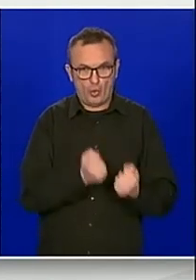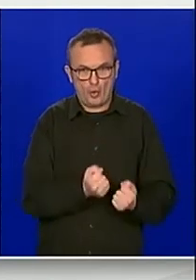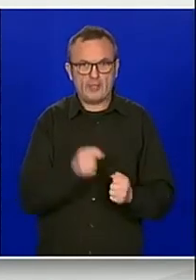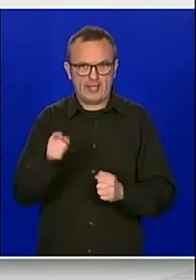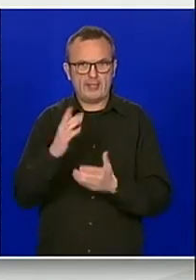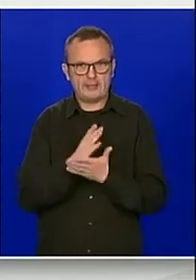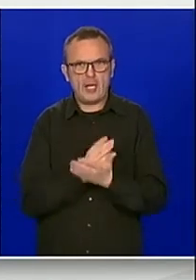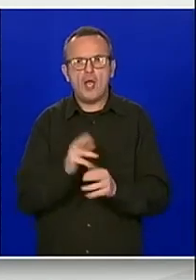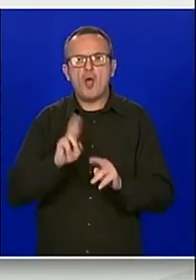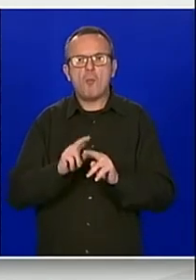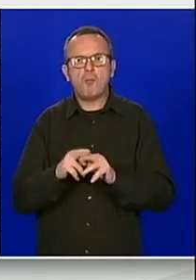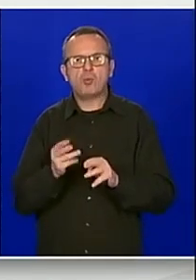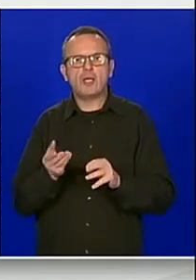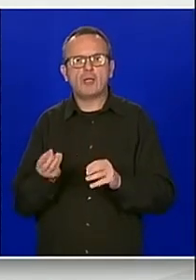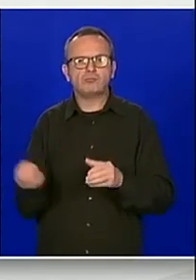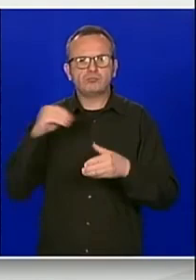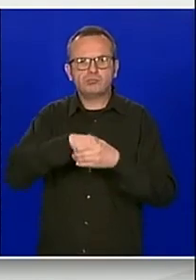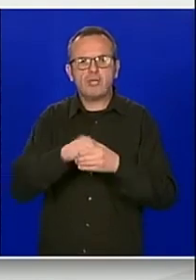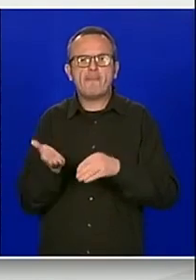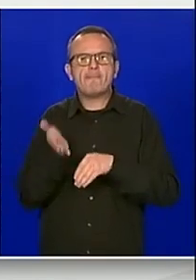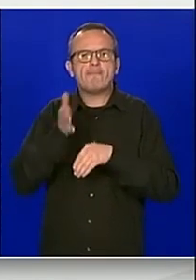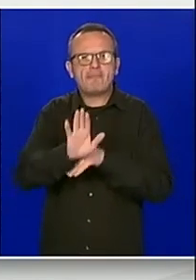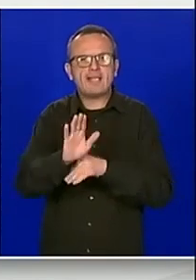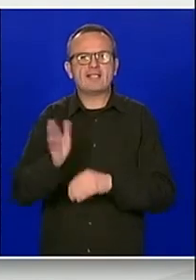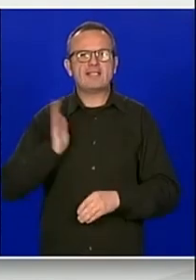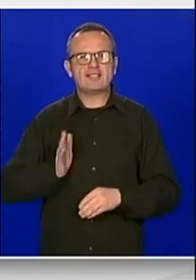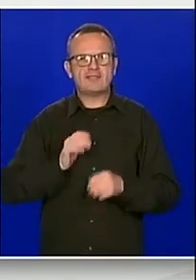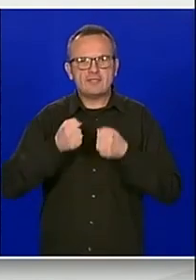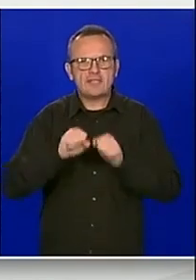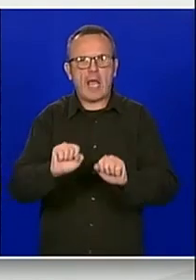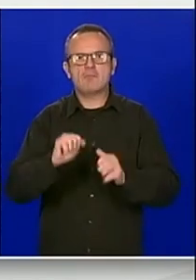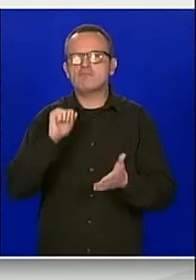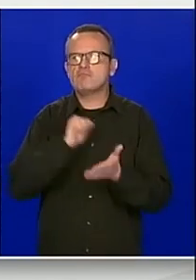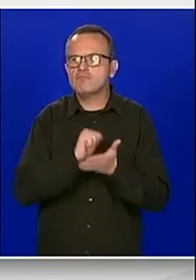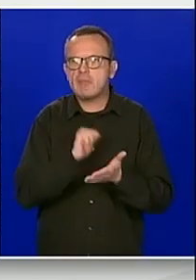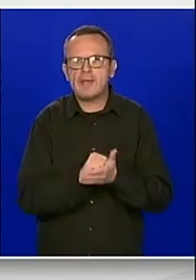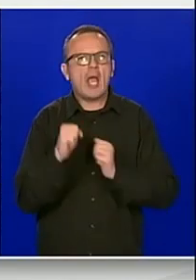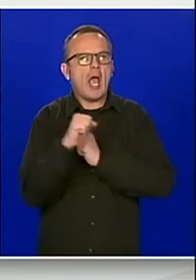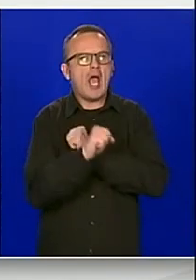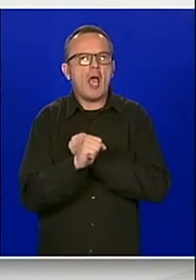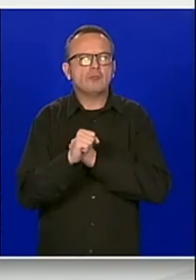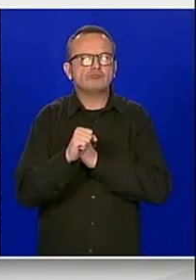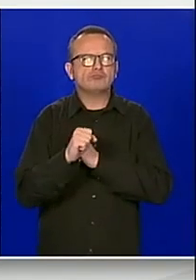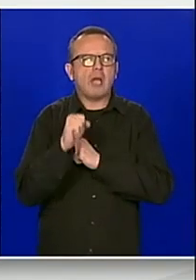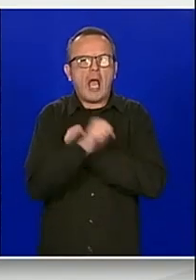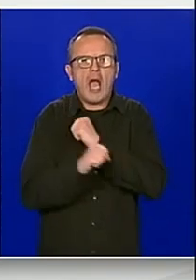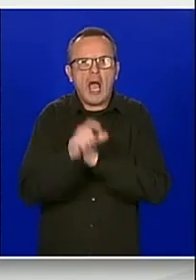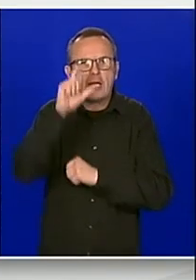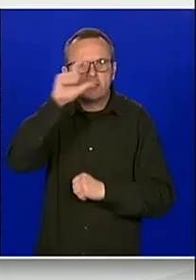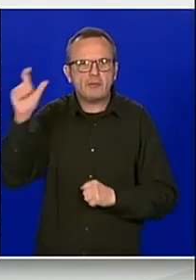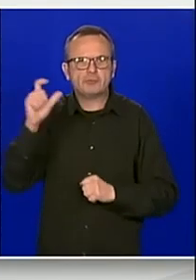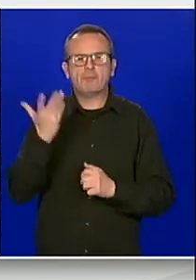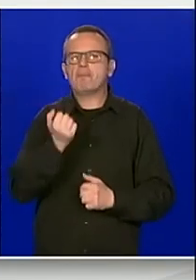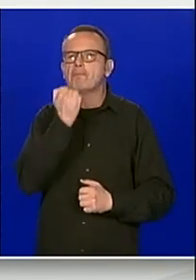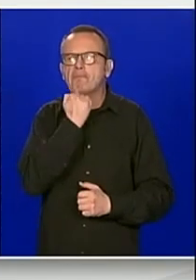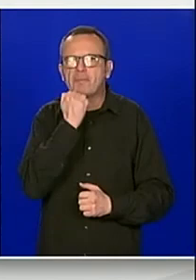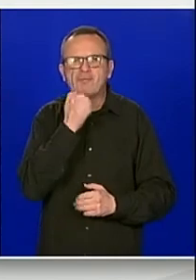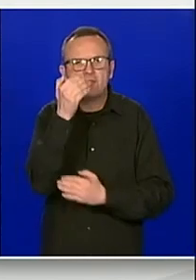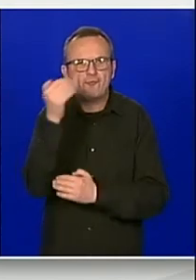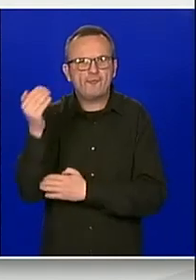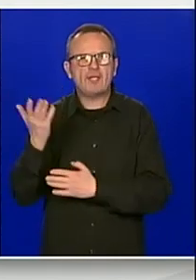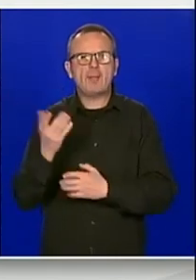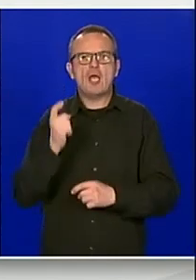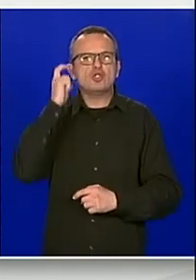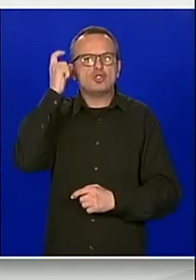predstavnici tijela javne vlasti, civilnog sektora, medija, akademske zajednice, predstavnici privatnog sektora i socijalni partner u